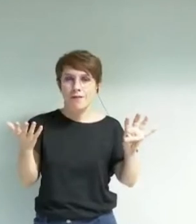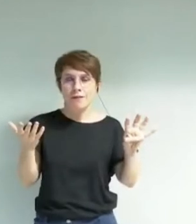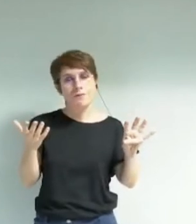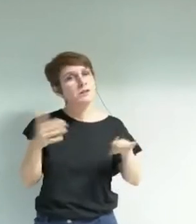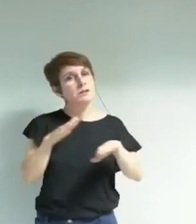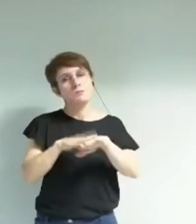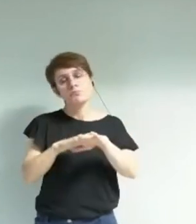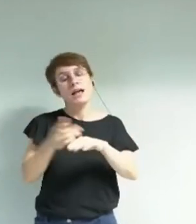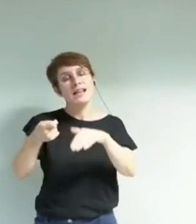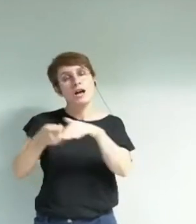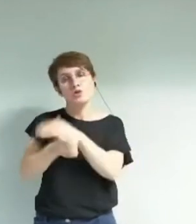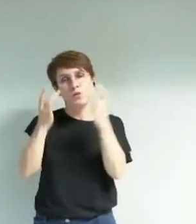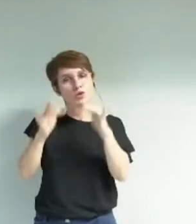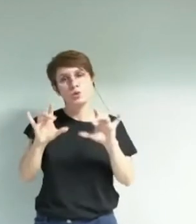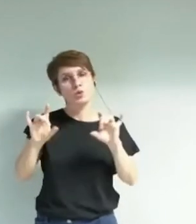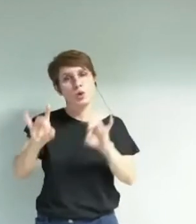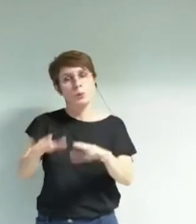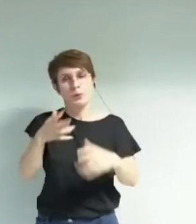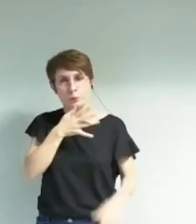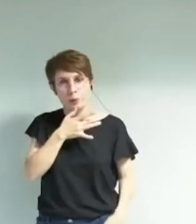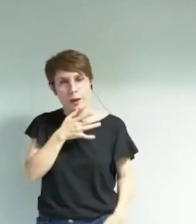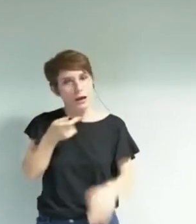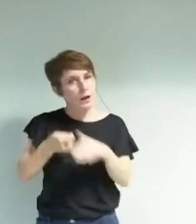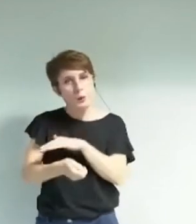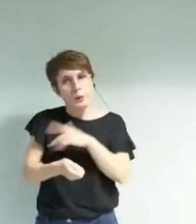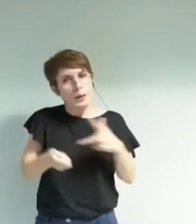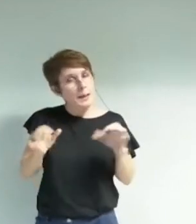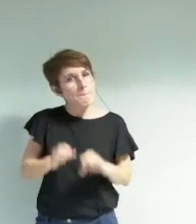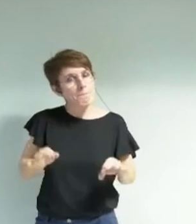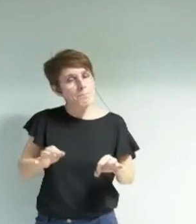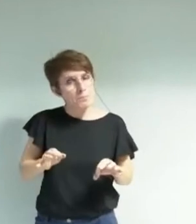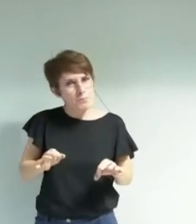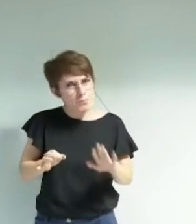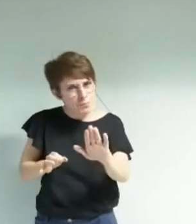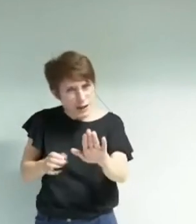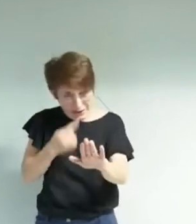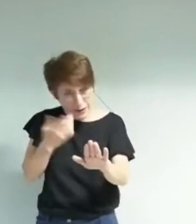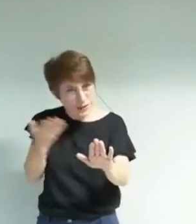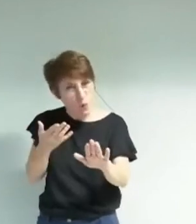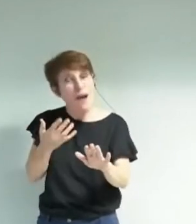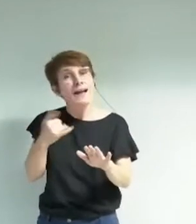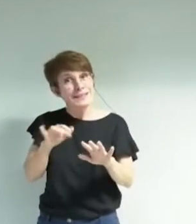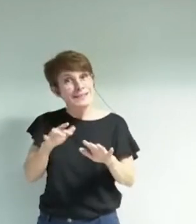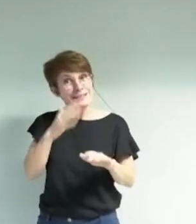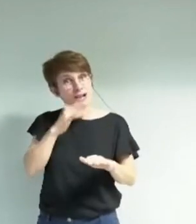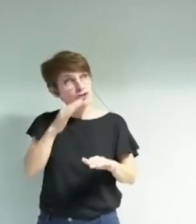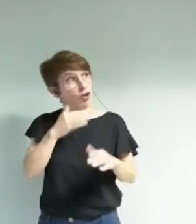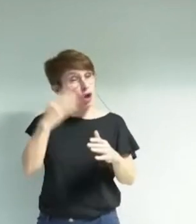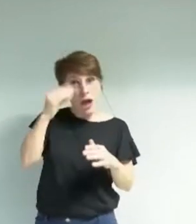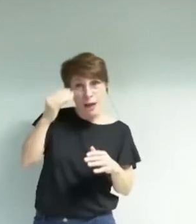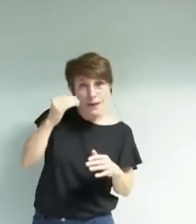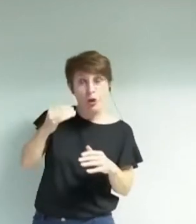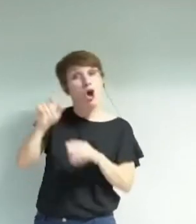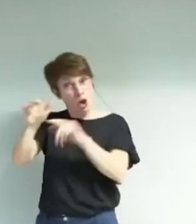culture. Faut-il comprendre que même s'ils sont encadrés par des professionnels, les chanteurs amateurs n'auront plus droit à aucune